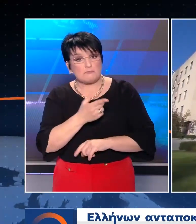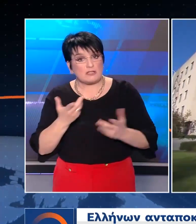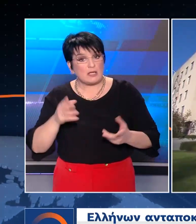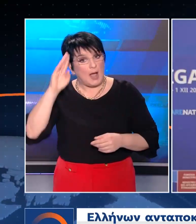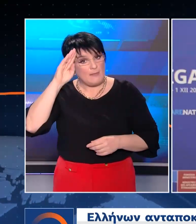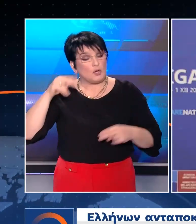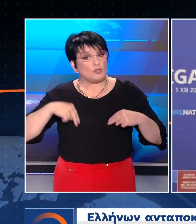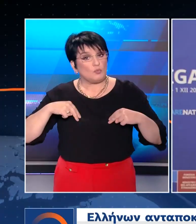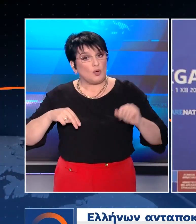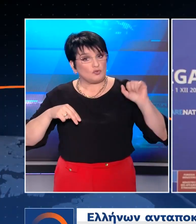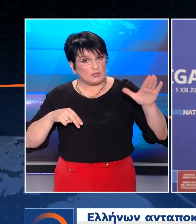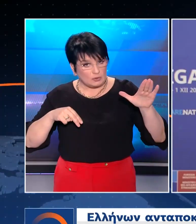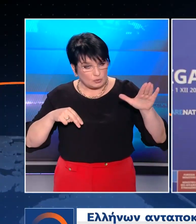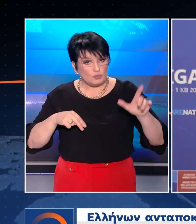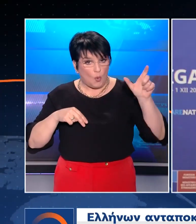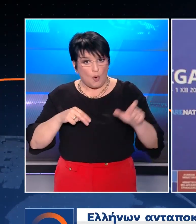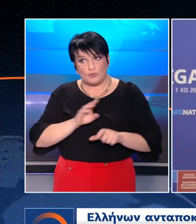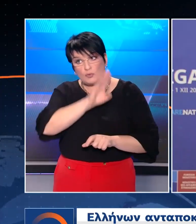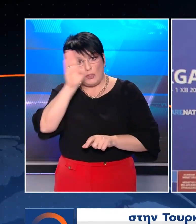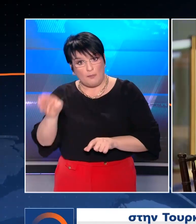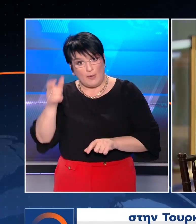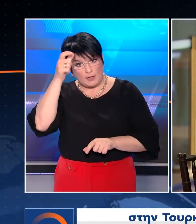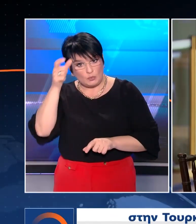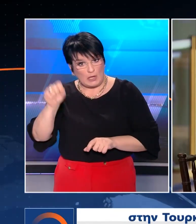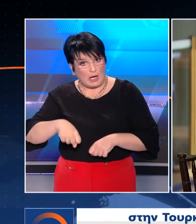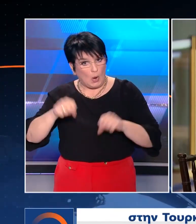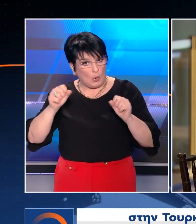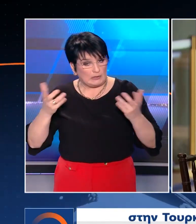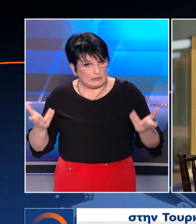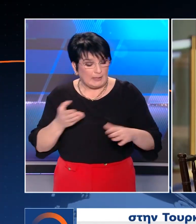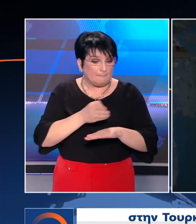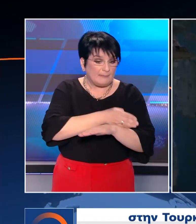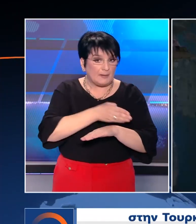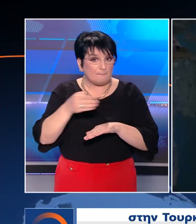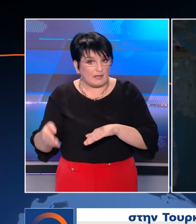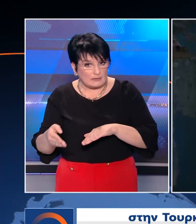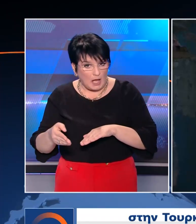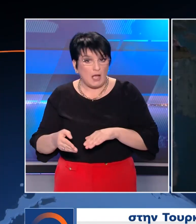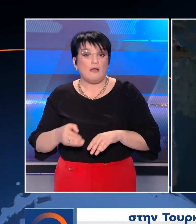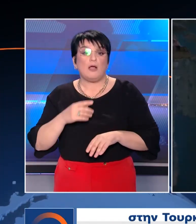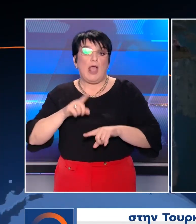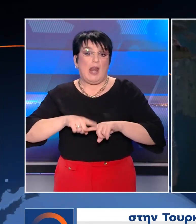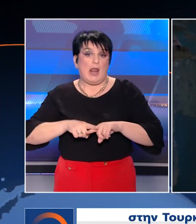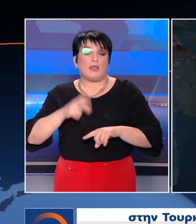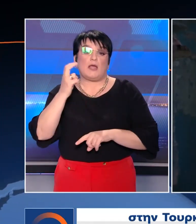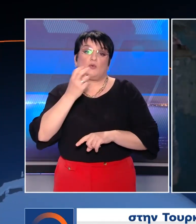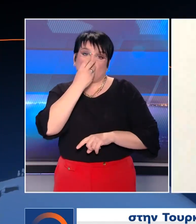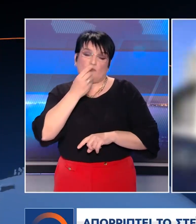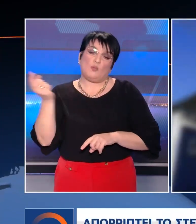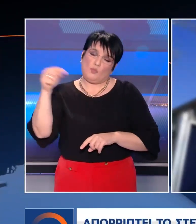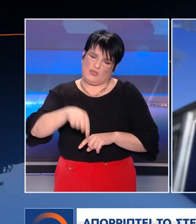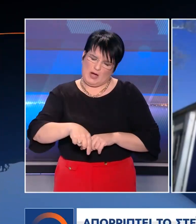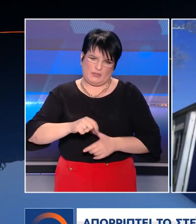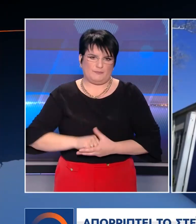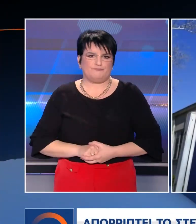ότι ο Αμερικανός Υπουργός Εξωτερικών Άντωνη Μπλίνκεν θα ταξιδέψει στην Τουρκία πριν ή μετά την επίσκεψή του στην Ελλάδα στις 20 Φεβρουαρίου.